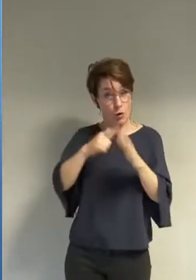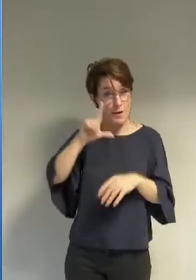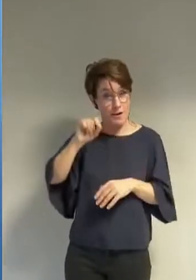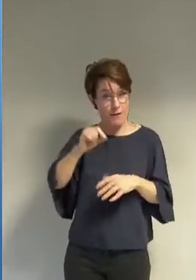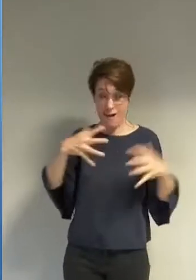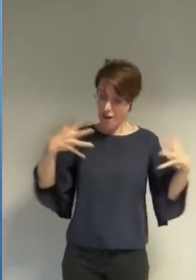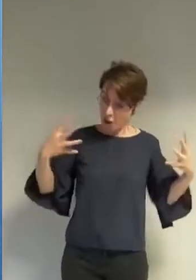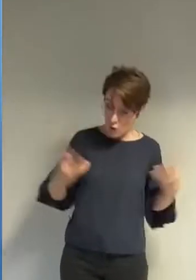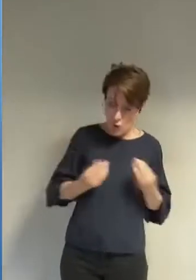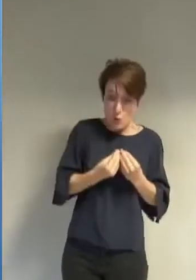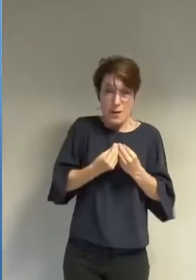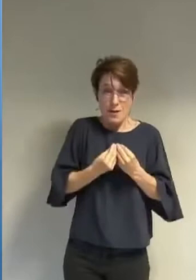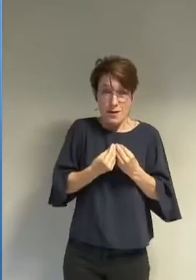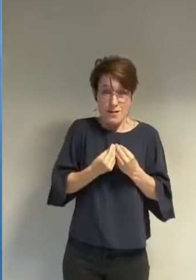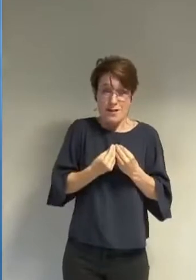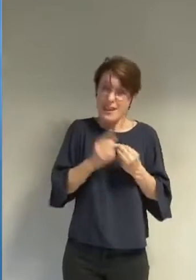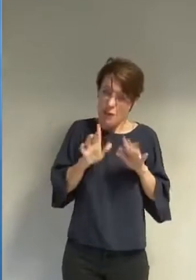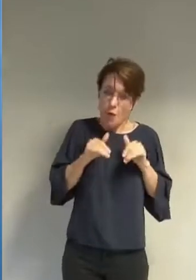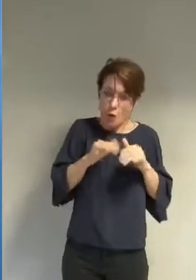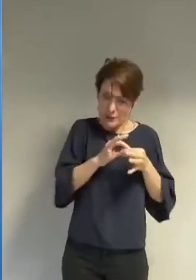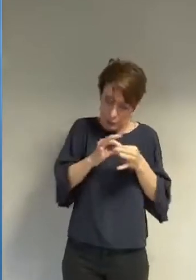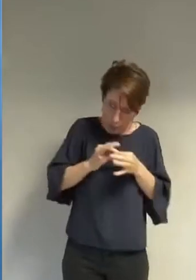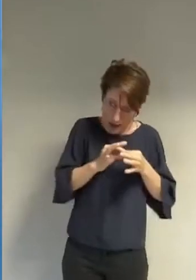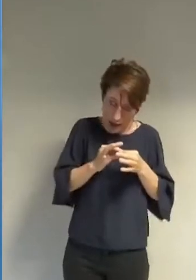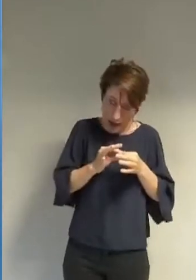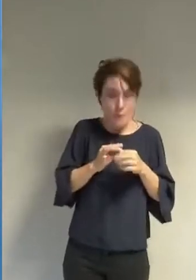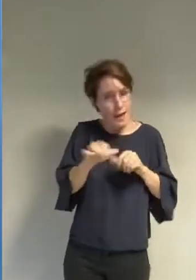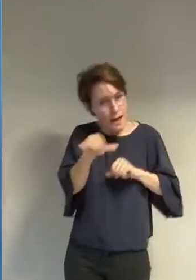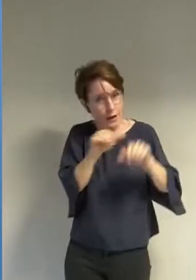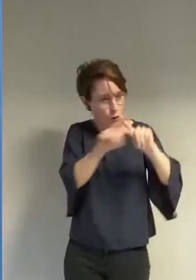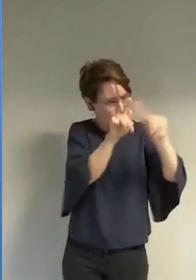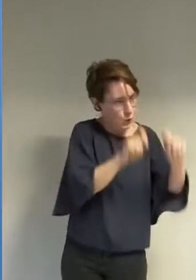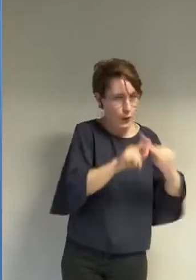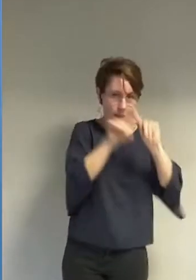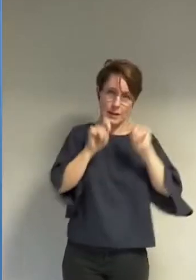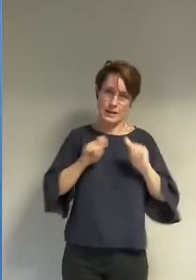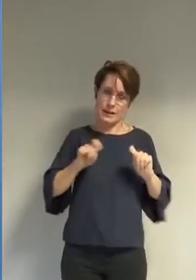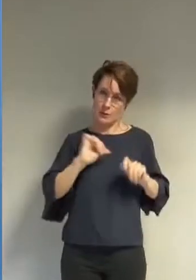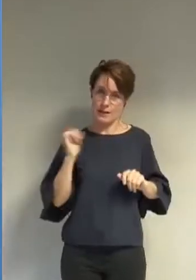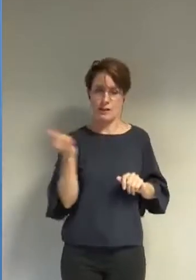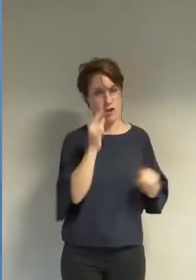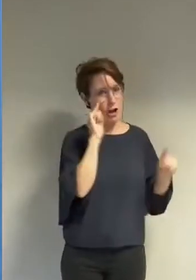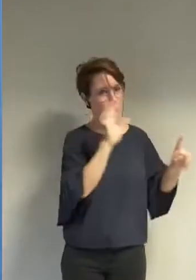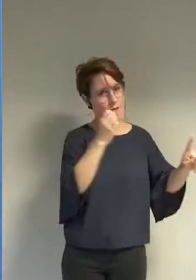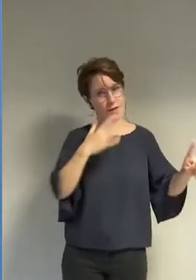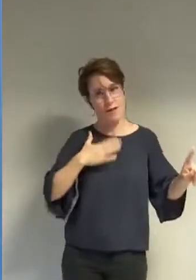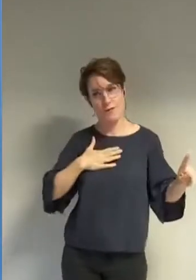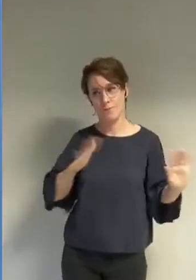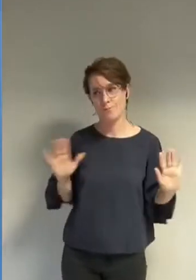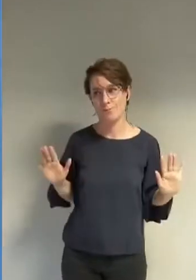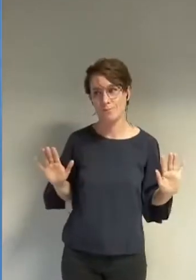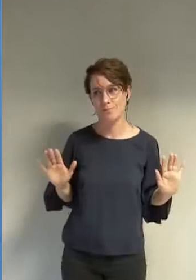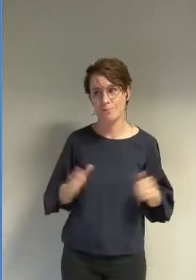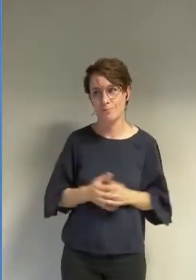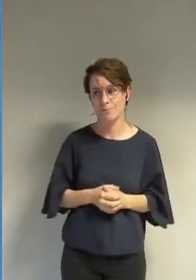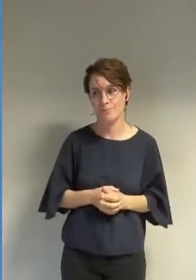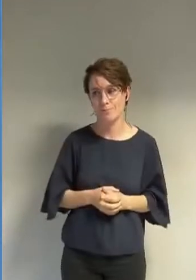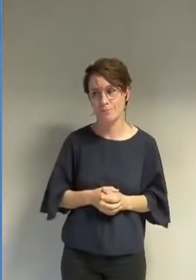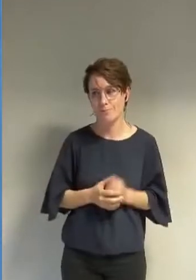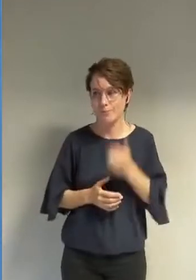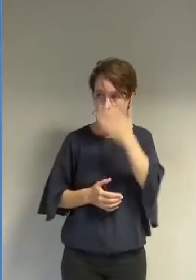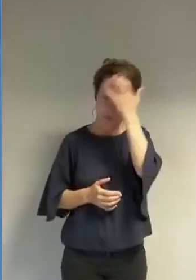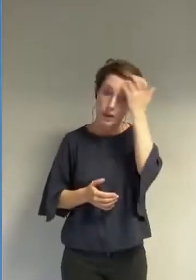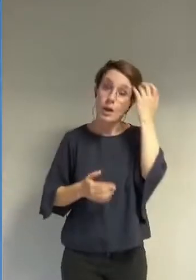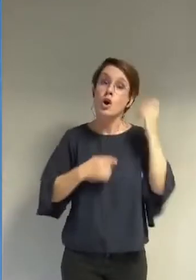perdurer dans le respect des sensibilités de chacun avant toute chose nous